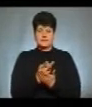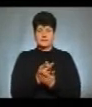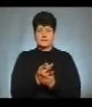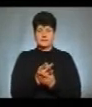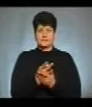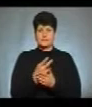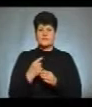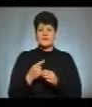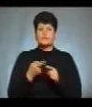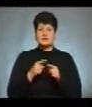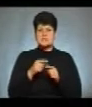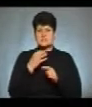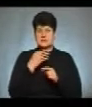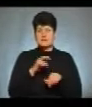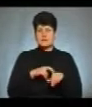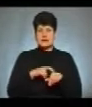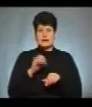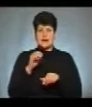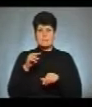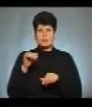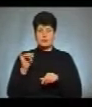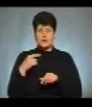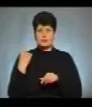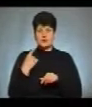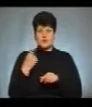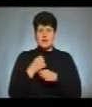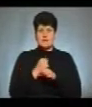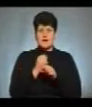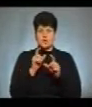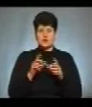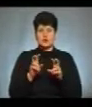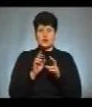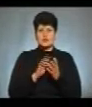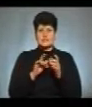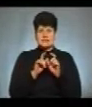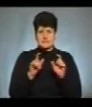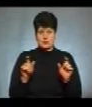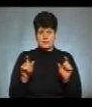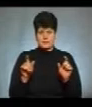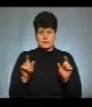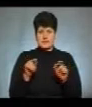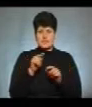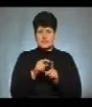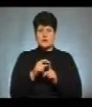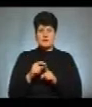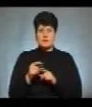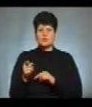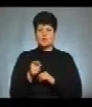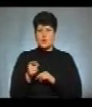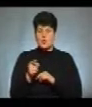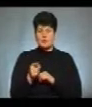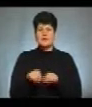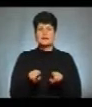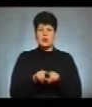області. Про це повідомила лікар-епідеміолог обласного лабораторного центру Світлана Маціпура. За її словами, у Тернополі